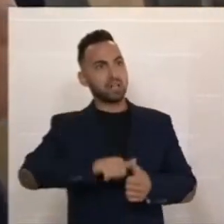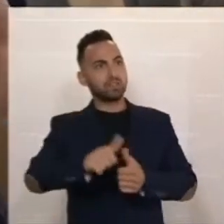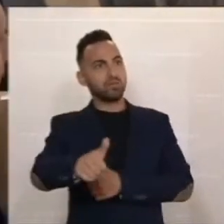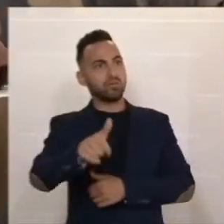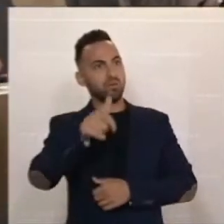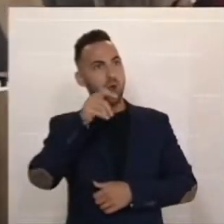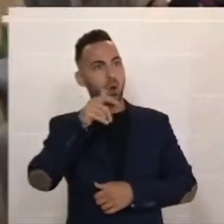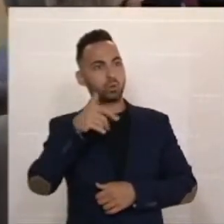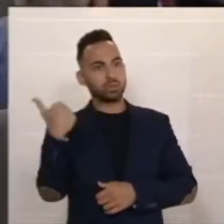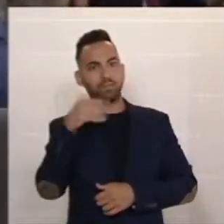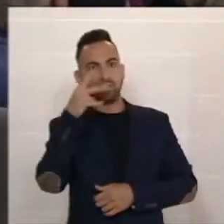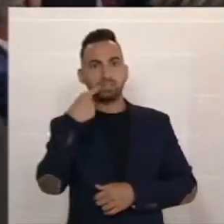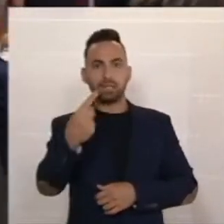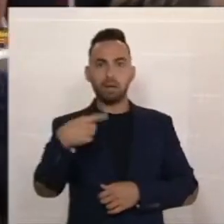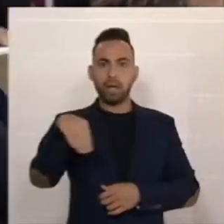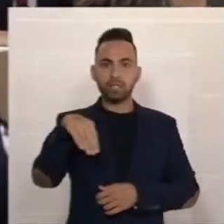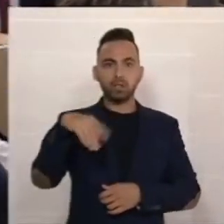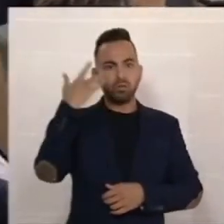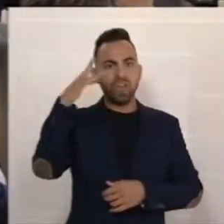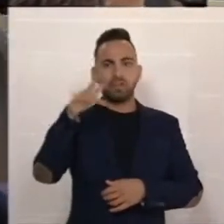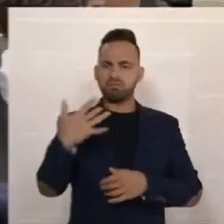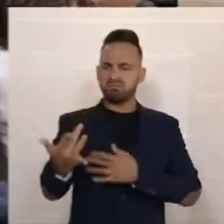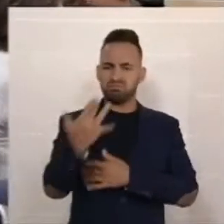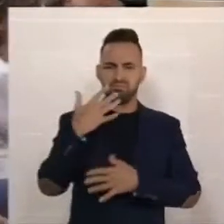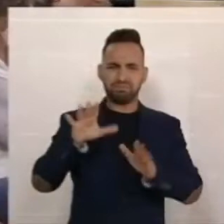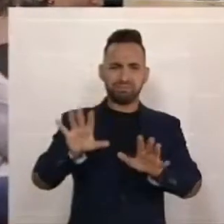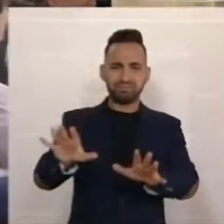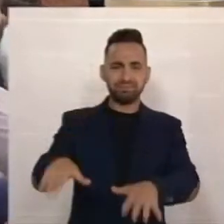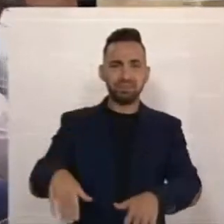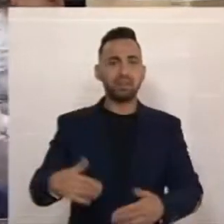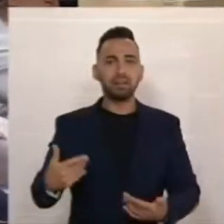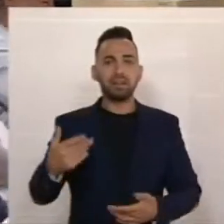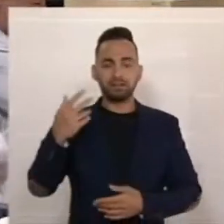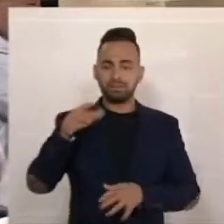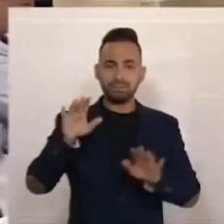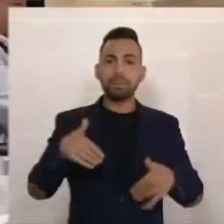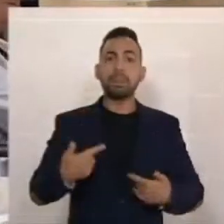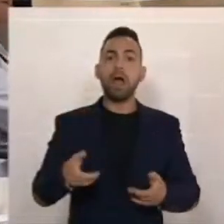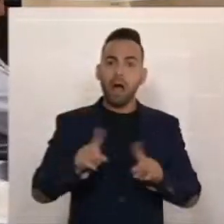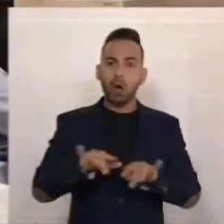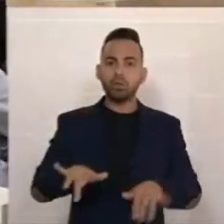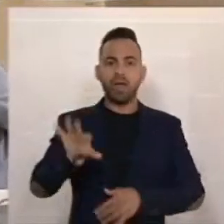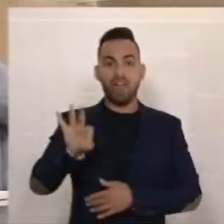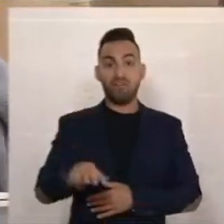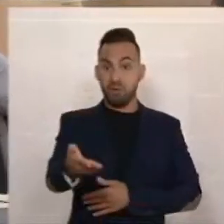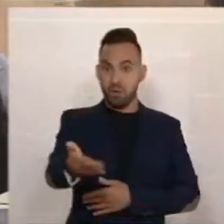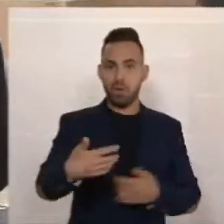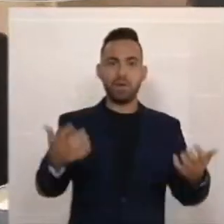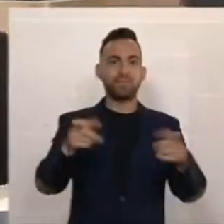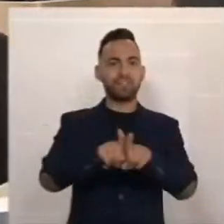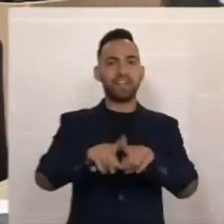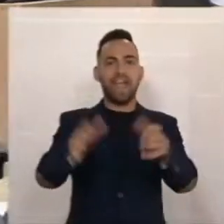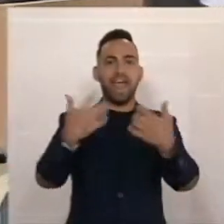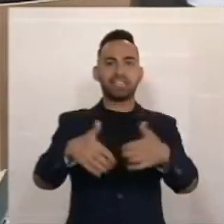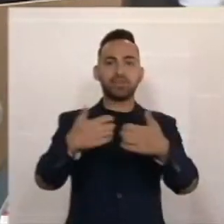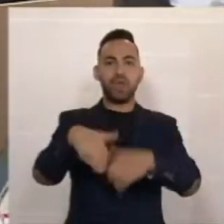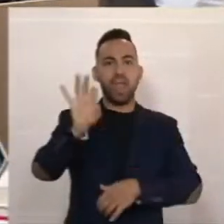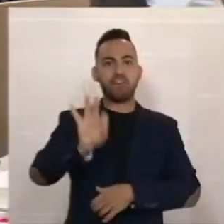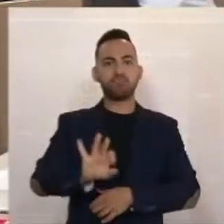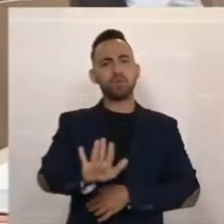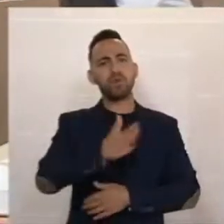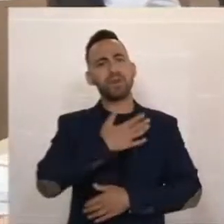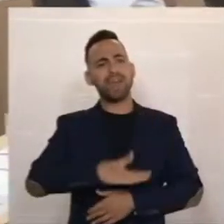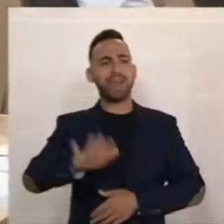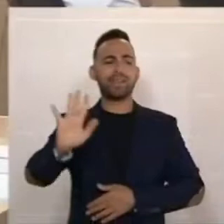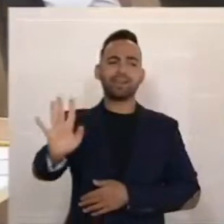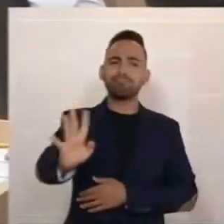Kollegen Matznetters denn ist. Aber lassen Sie mich, und das ist ja auch ein Narrativ der FPÖ, eine Erzählung der FPÖ, die Sie so gerne